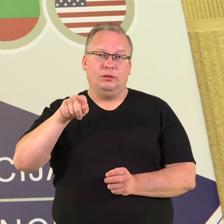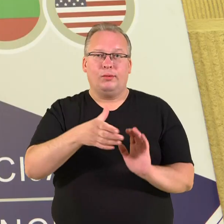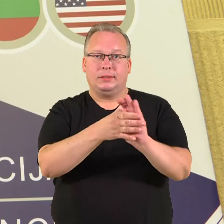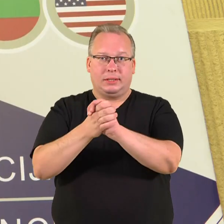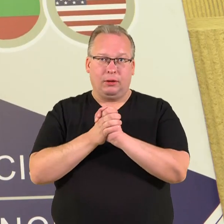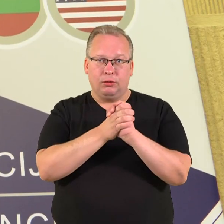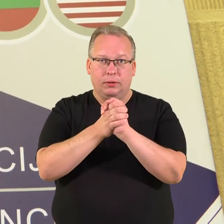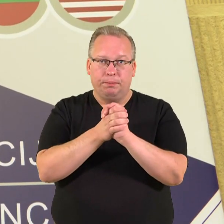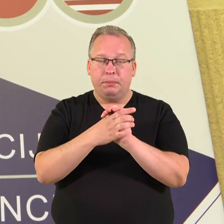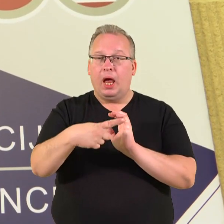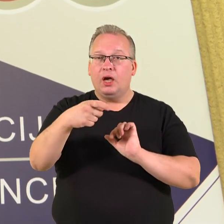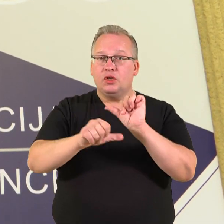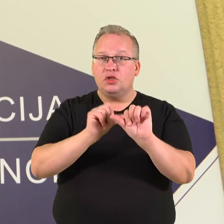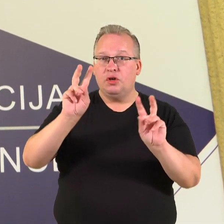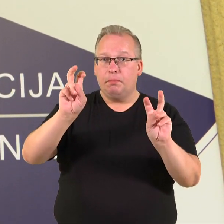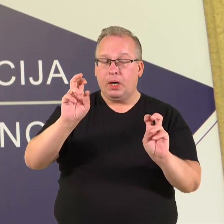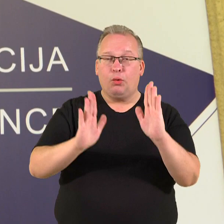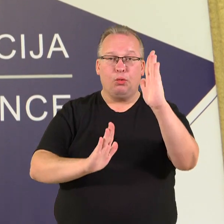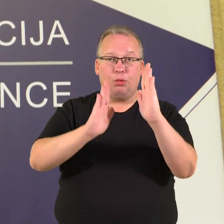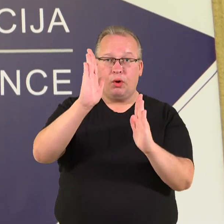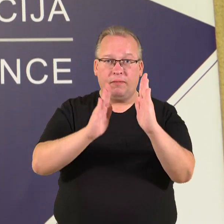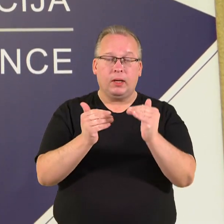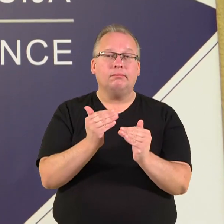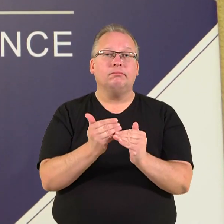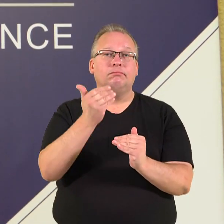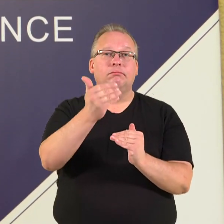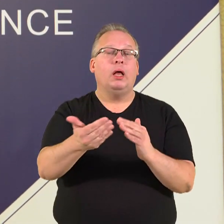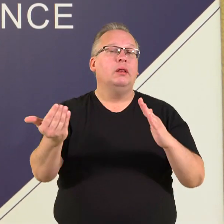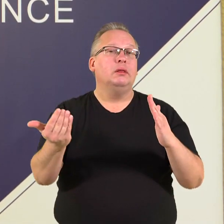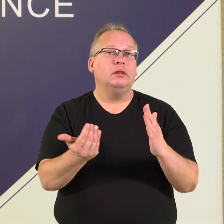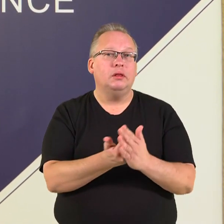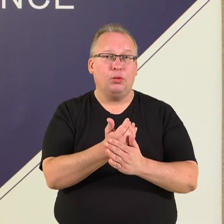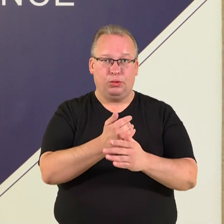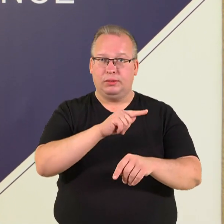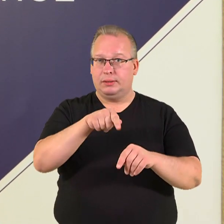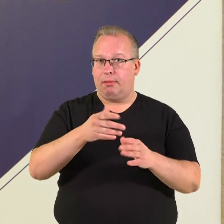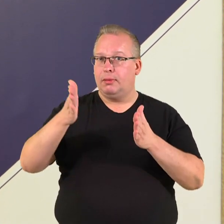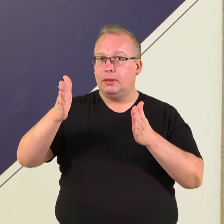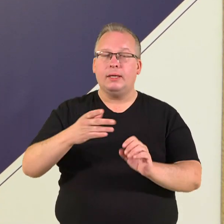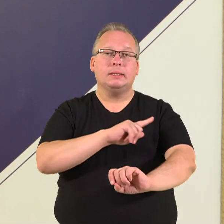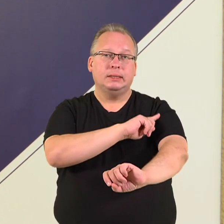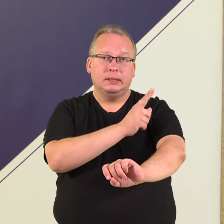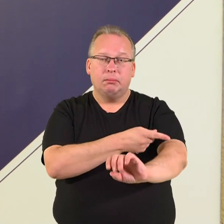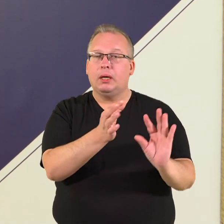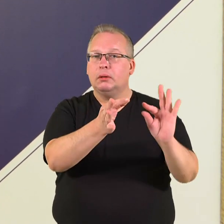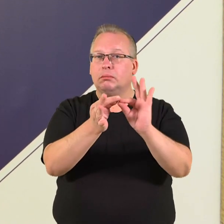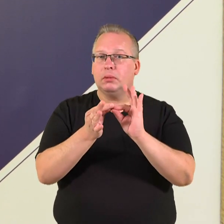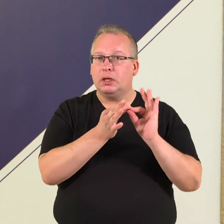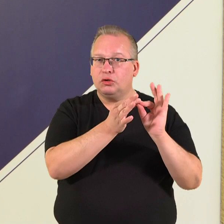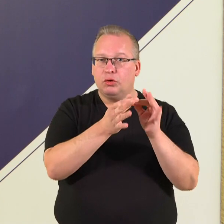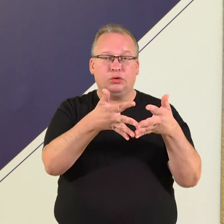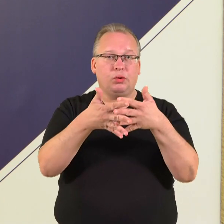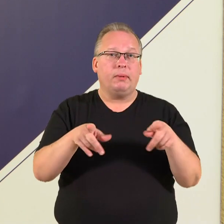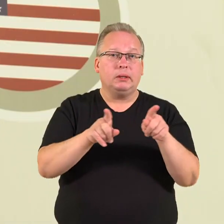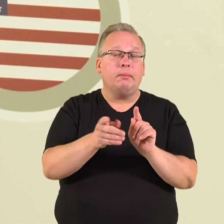Ano čimtmečio konferencijos dalyvių įžengiame į naują erą, kurioje kaip niekada svarbu stiprinti transatlantinius ryšius ir